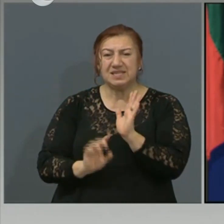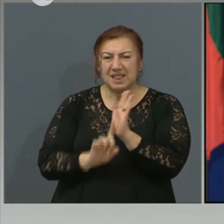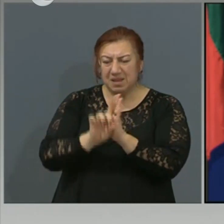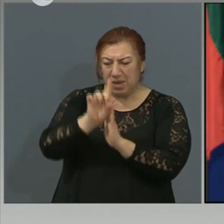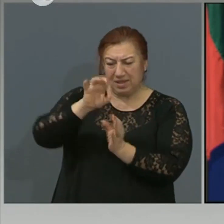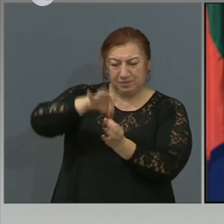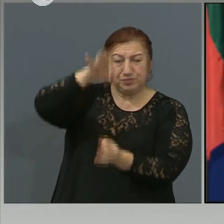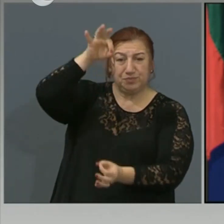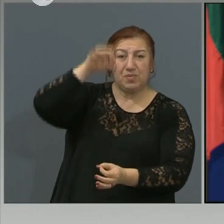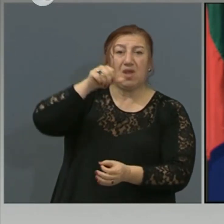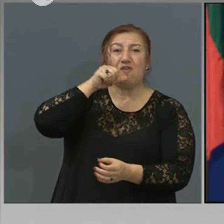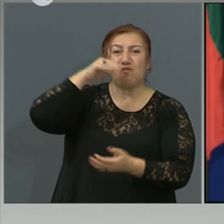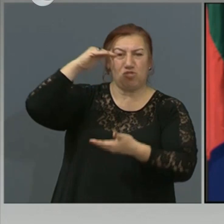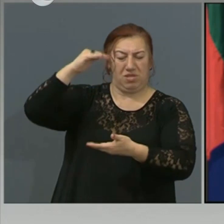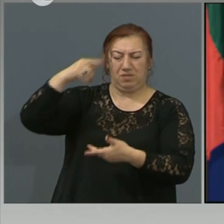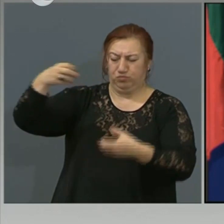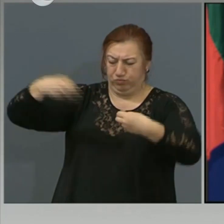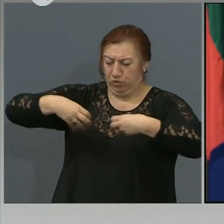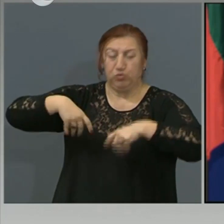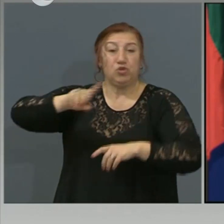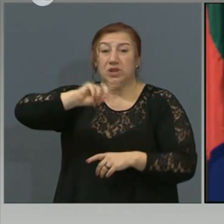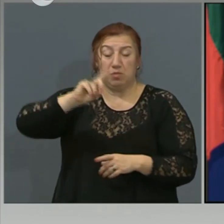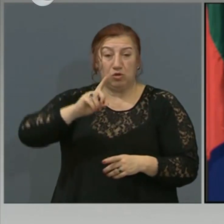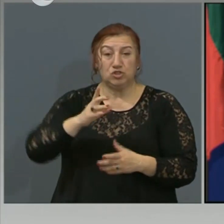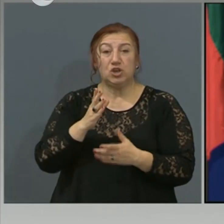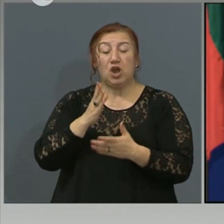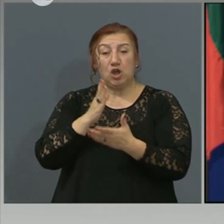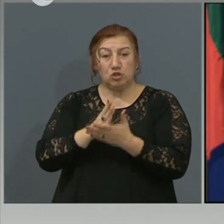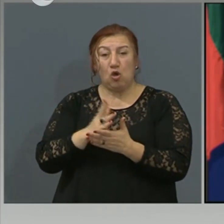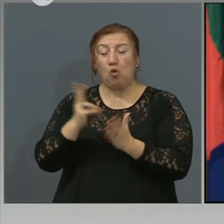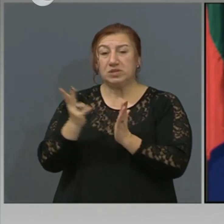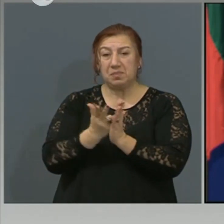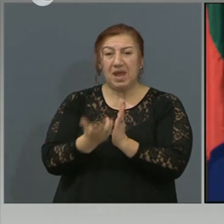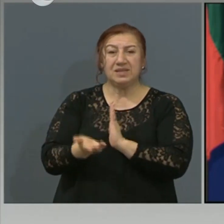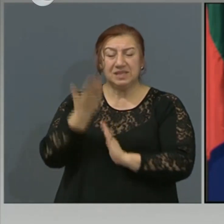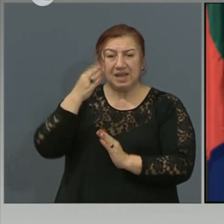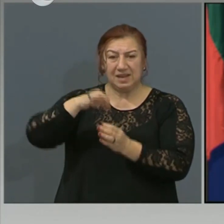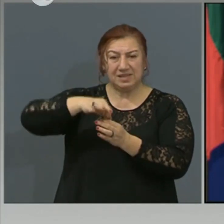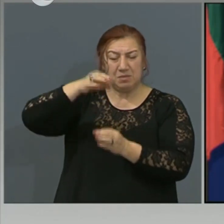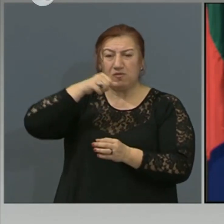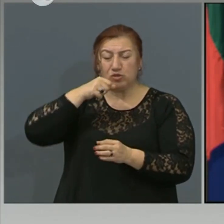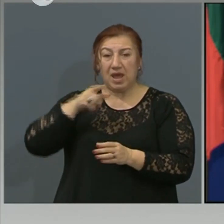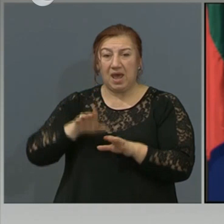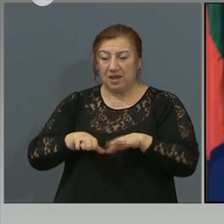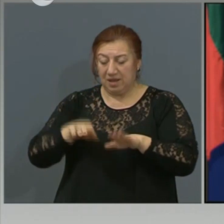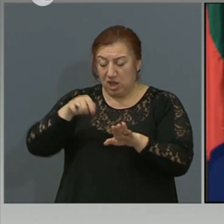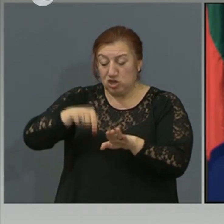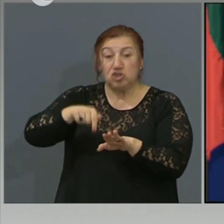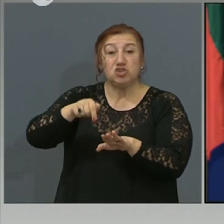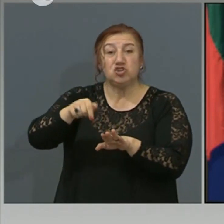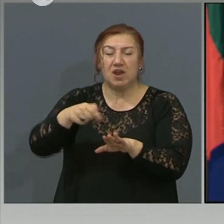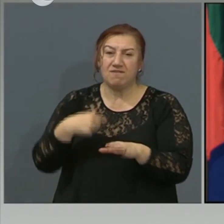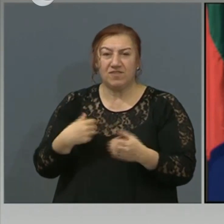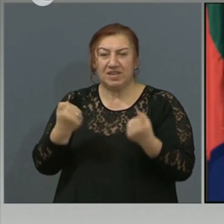качество на такива облекла, които ползваме, 18 хиляди сантиметра воден стълб, шевовете издържат около 6